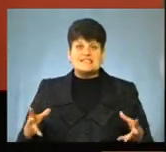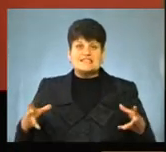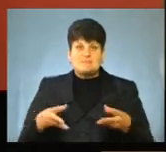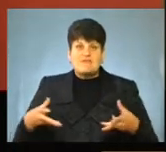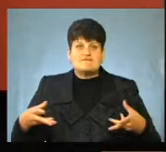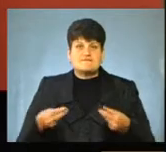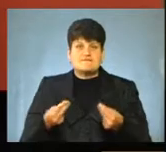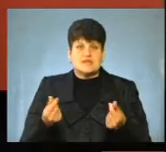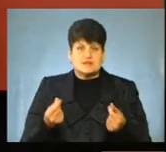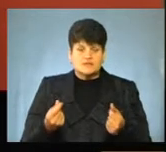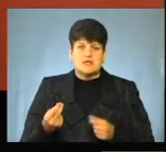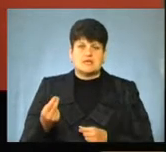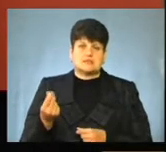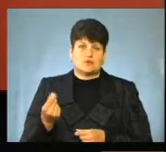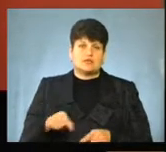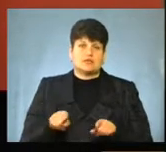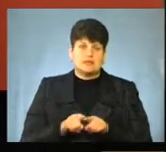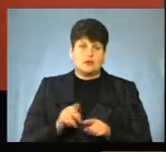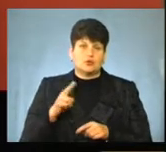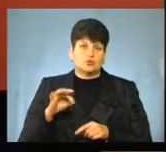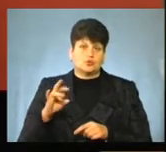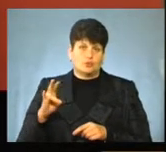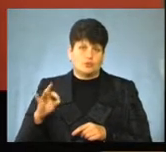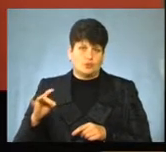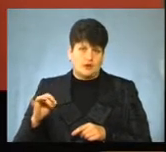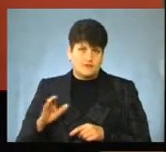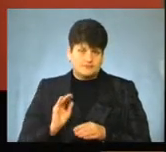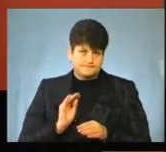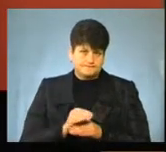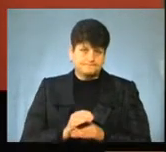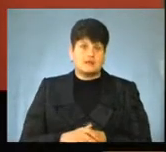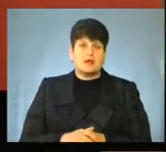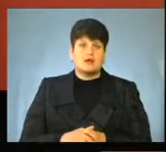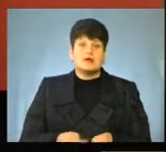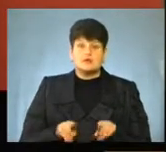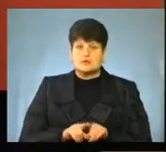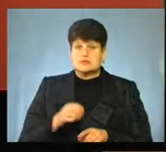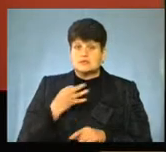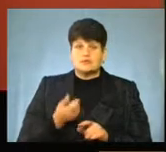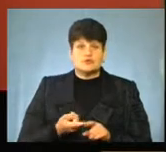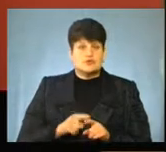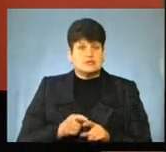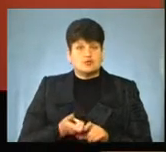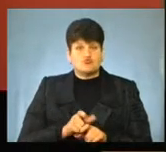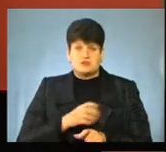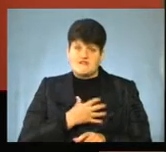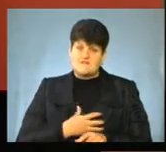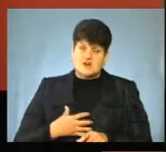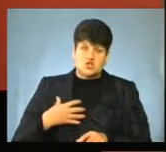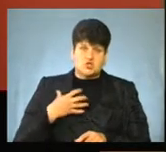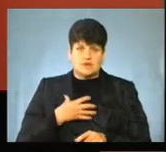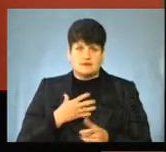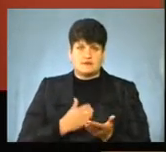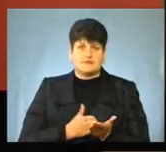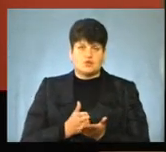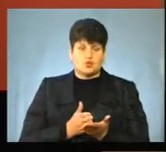за кошти також і донорів. І, власне, наголосив на те, що це дуже важливий інфраструктурний